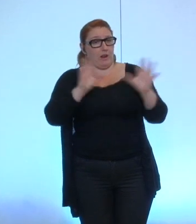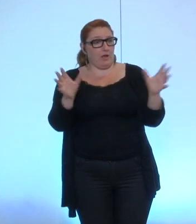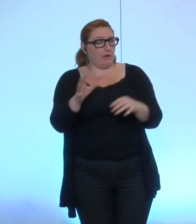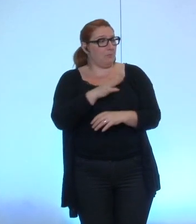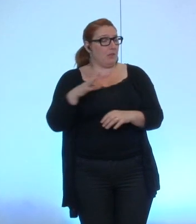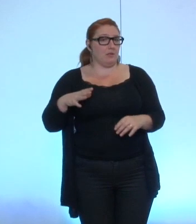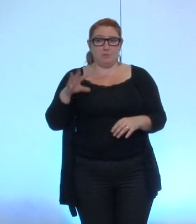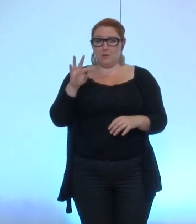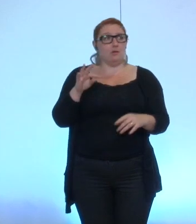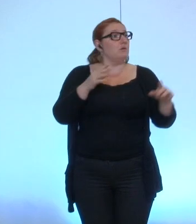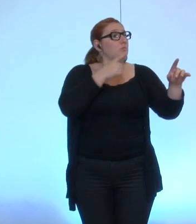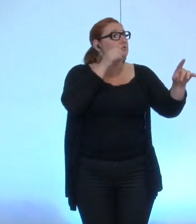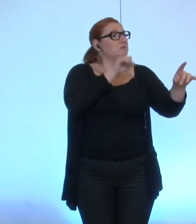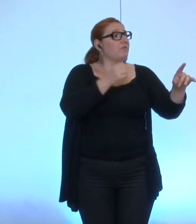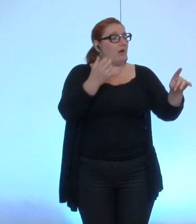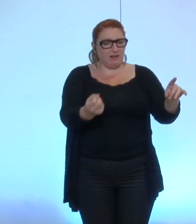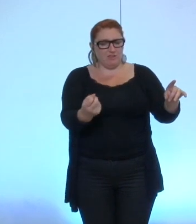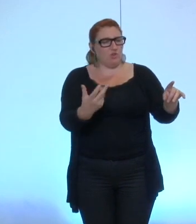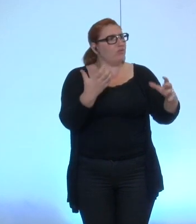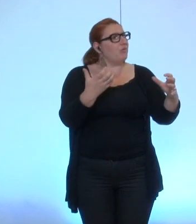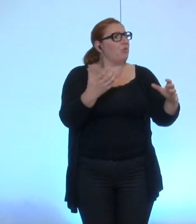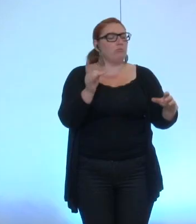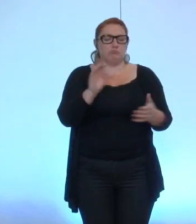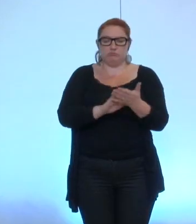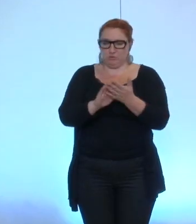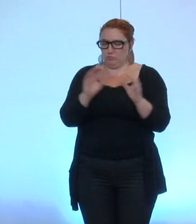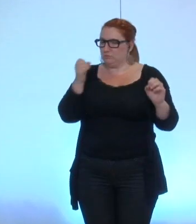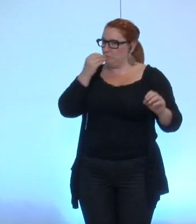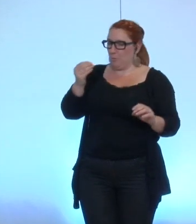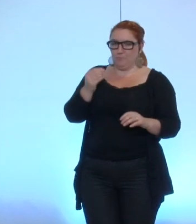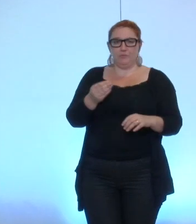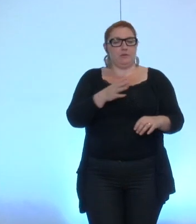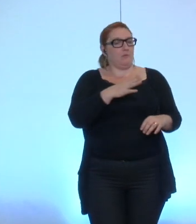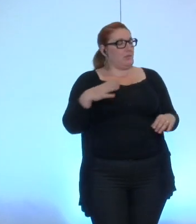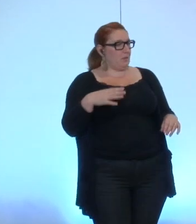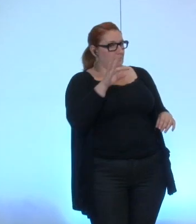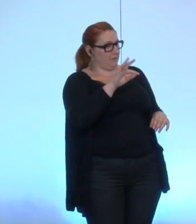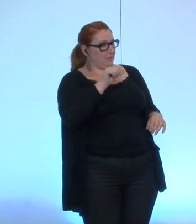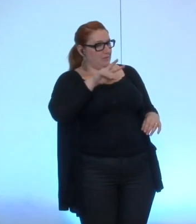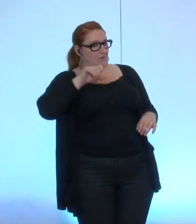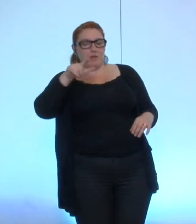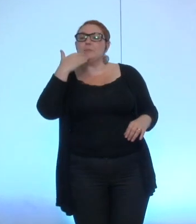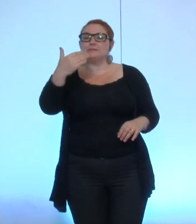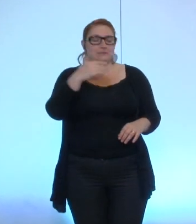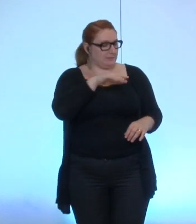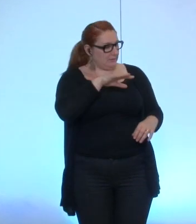madame Tavelle non monsieur Safar vous voulez ça clignote encore non c'est bon merci madame Tavelle